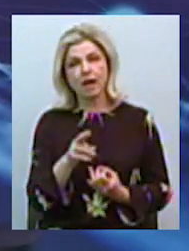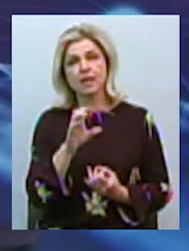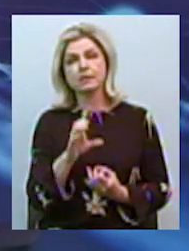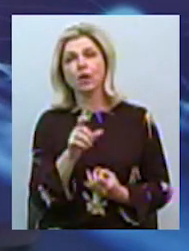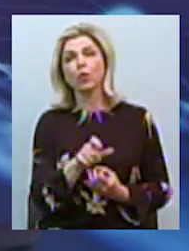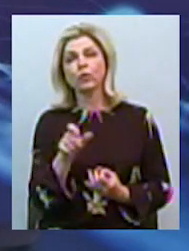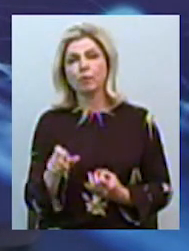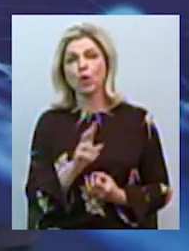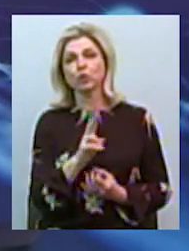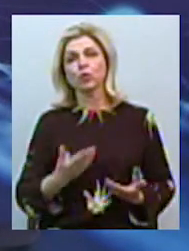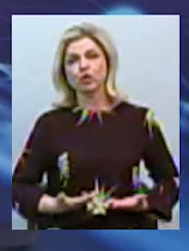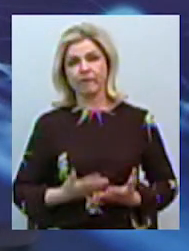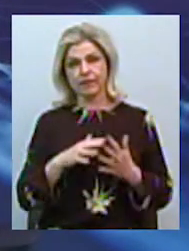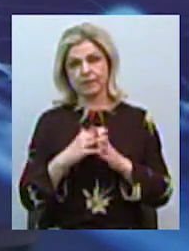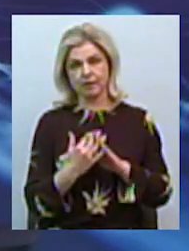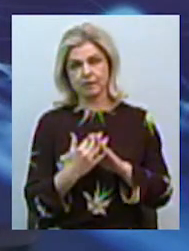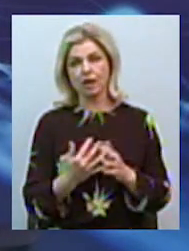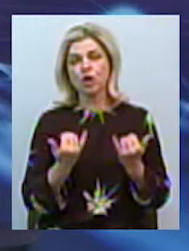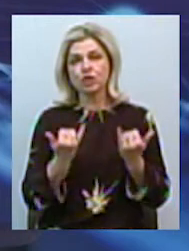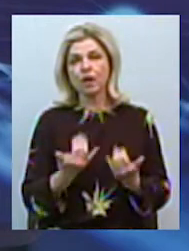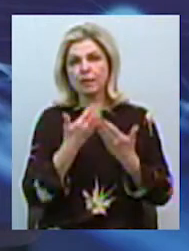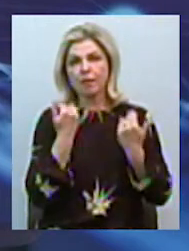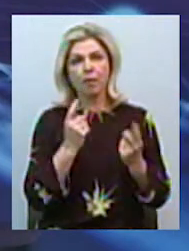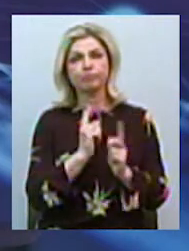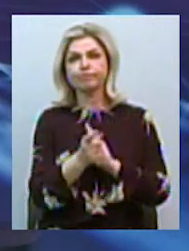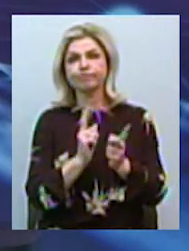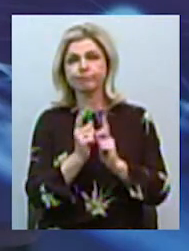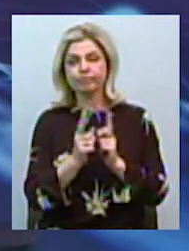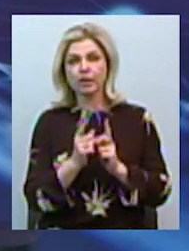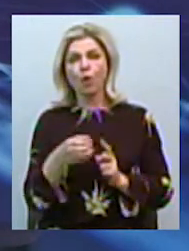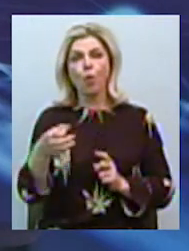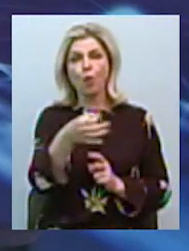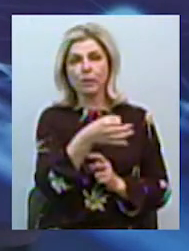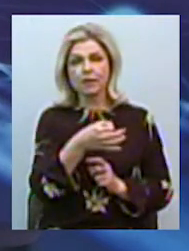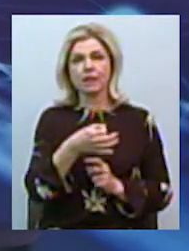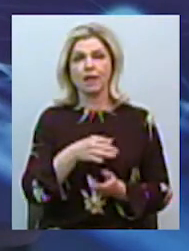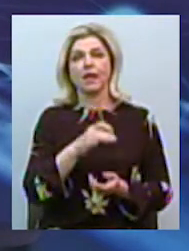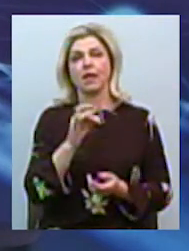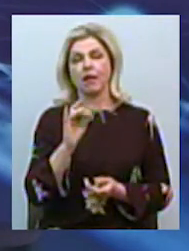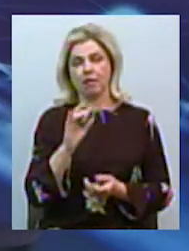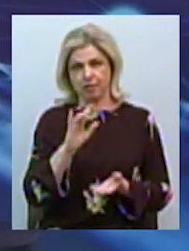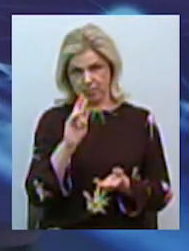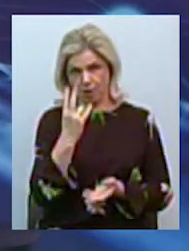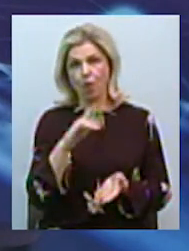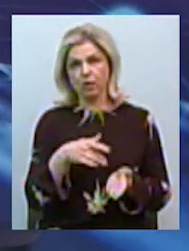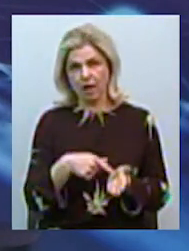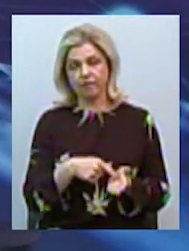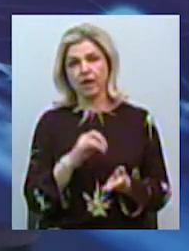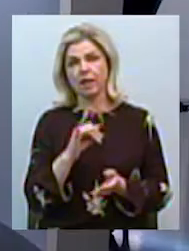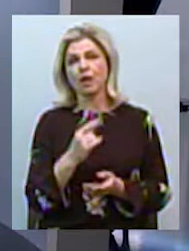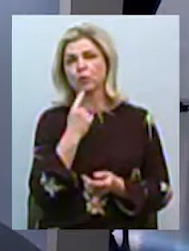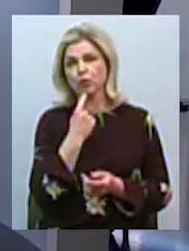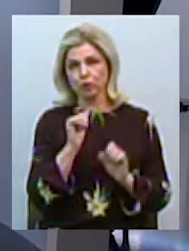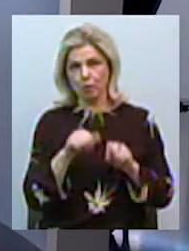які живуть у сільській місцевості? Зараз немає сполучення з обласним центром? Навряд чи зможуть дістатися